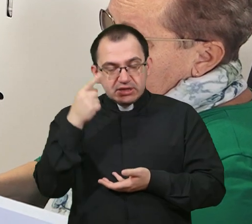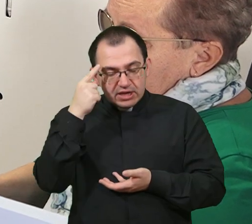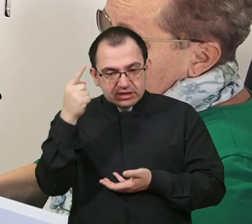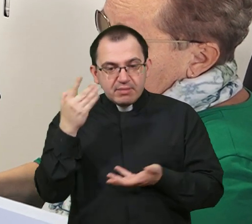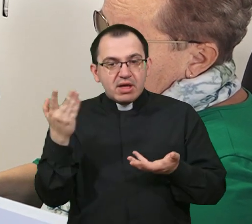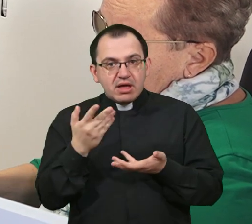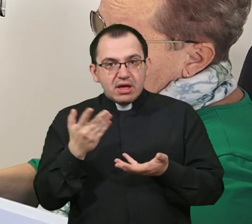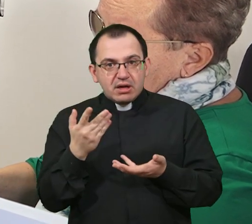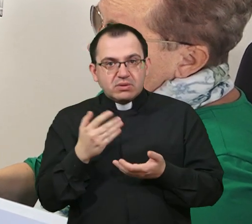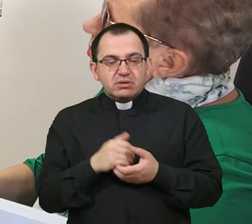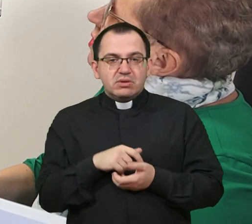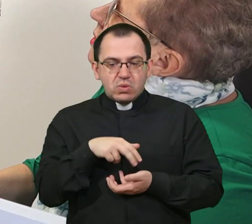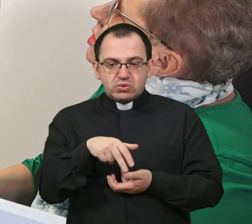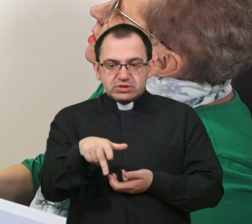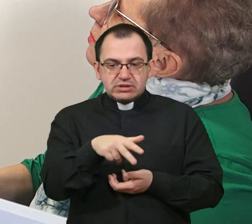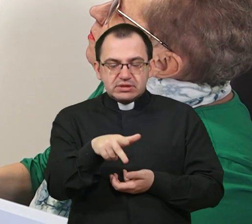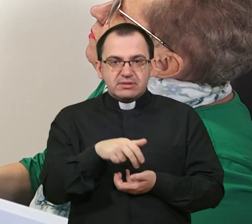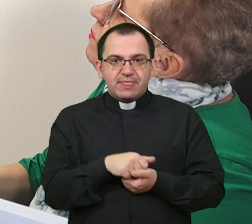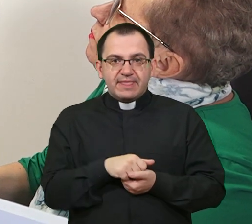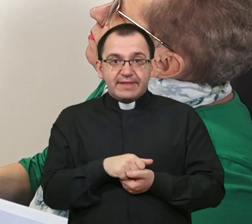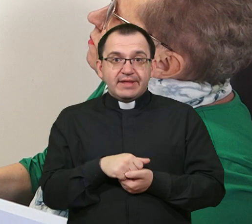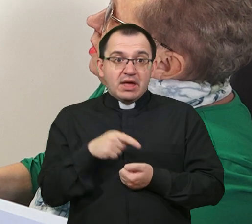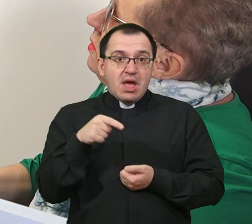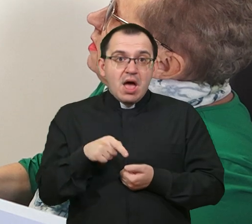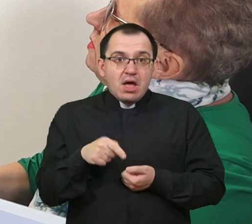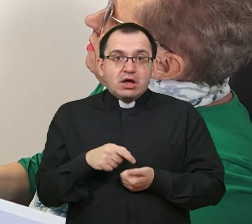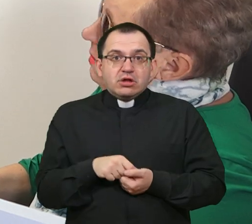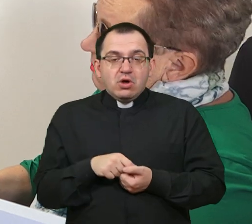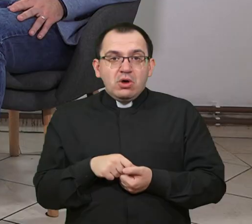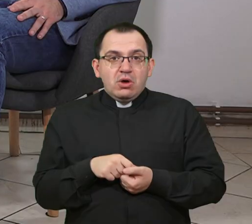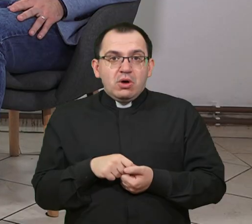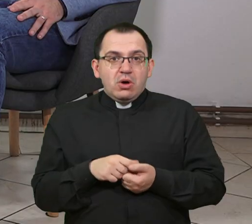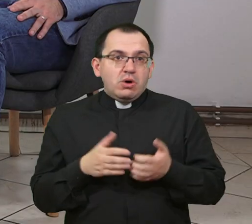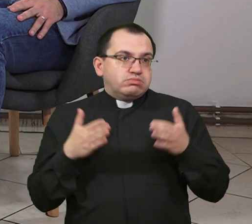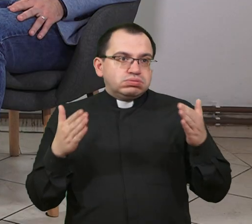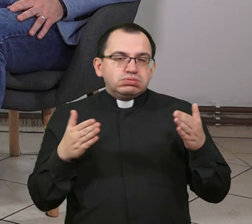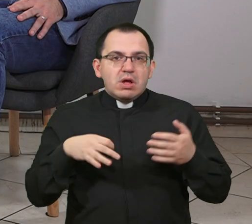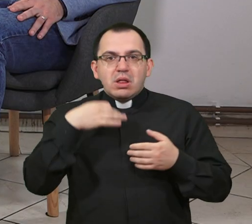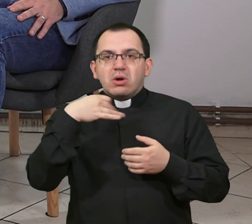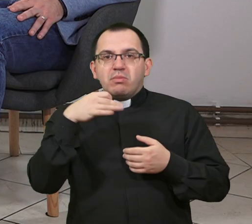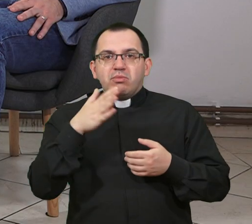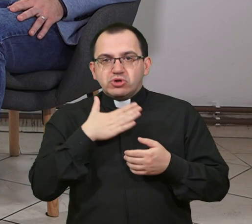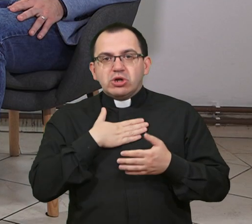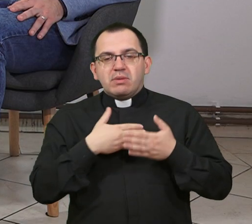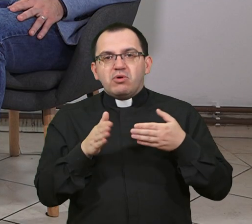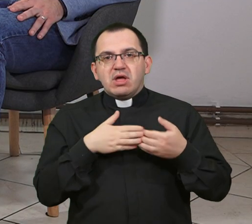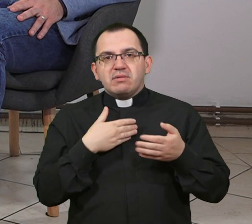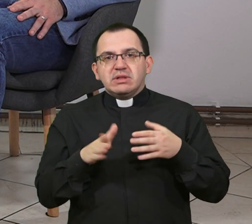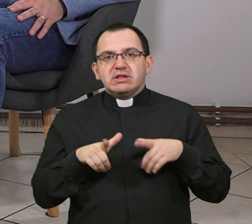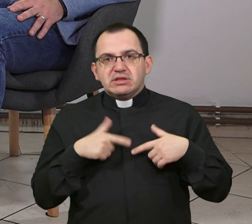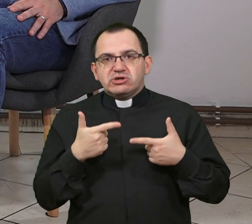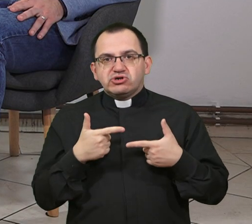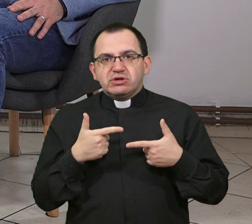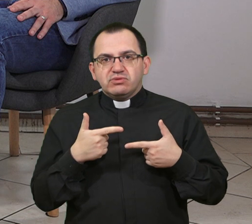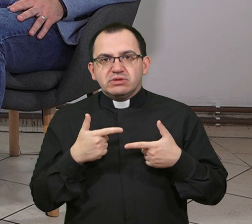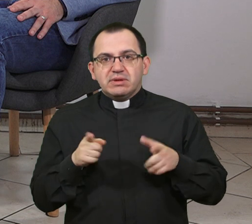što je poboljšalo kvalitetu moga života.